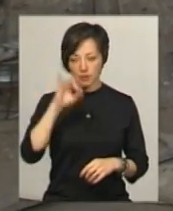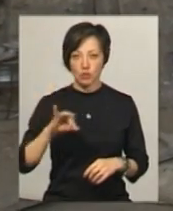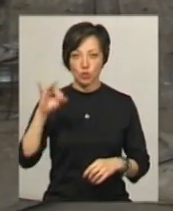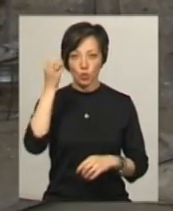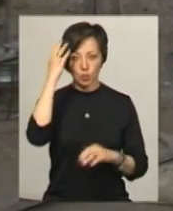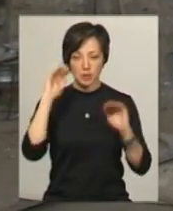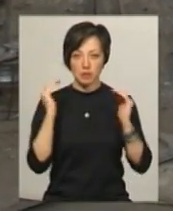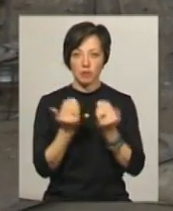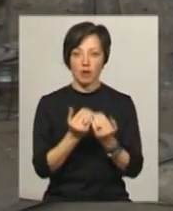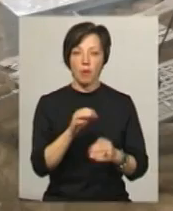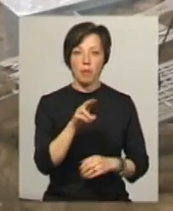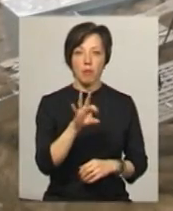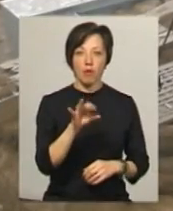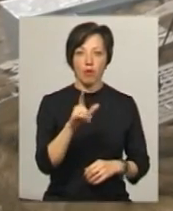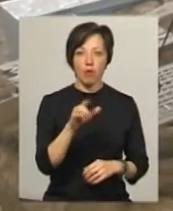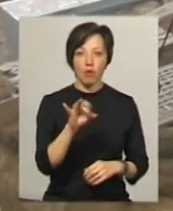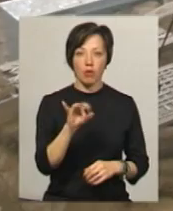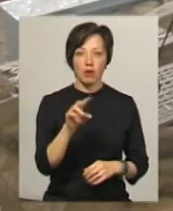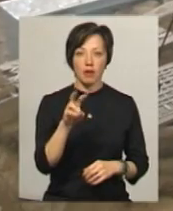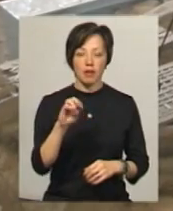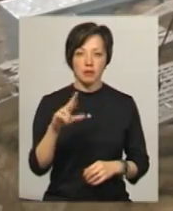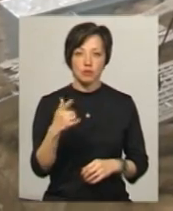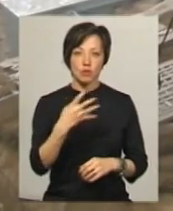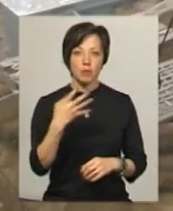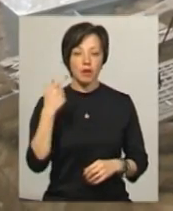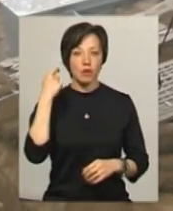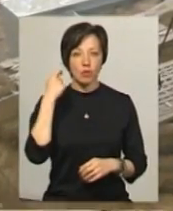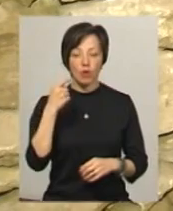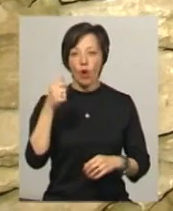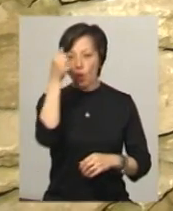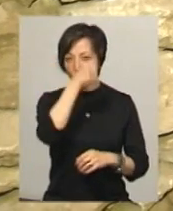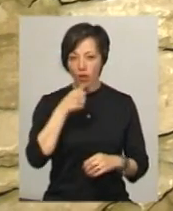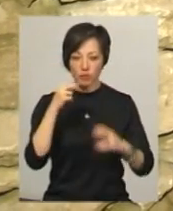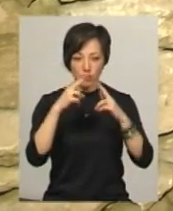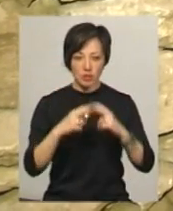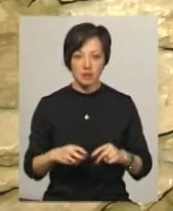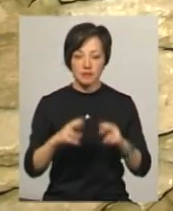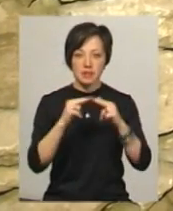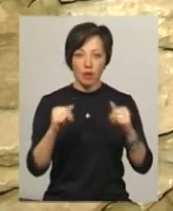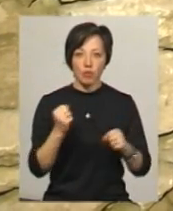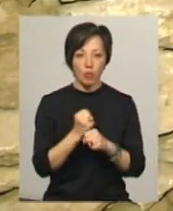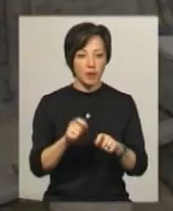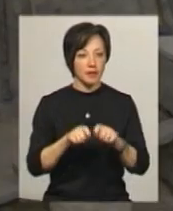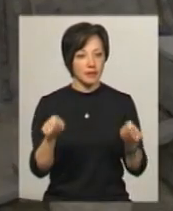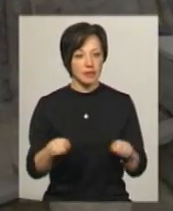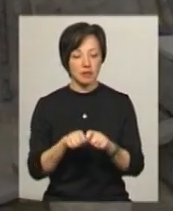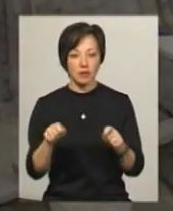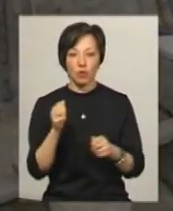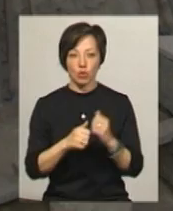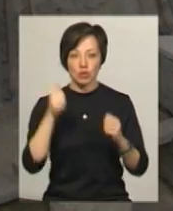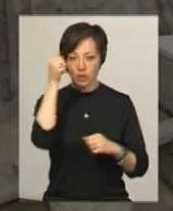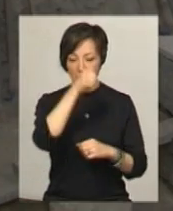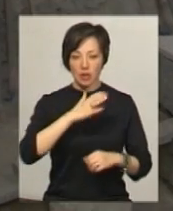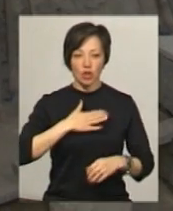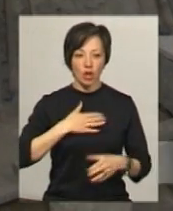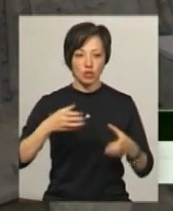заповідника Межибіш Олега Погорільця За 45 років археологічних досліджень у замку кожного сезону роблять відкриття Кожний рік наша